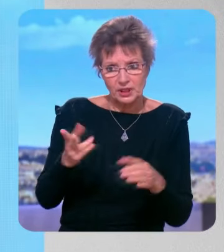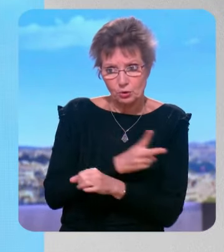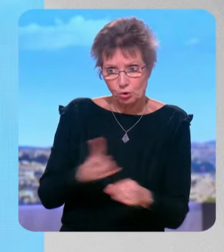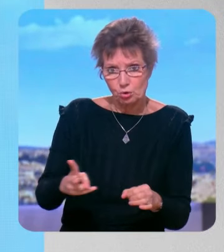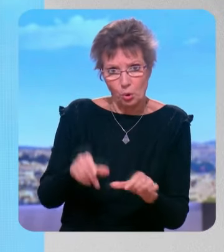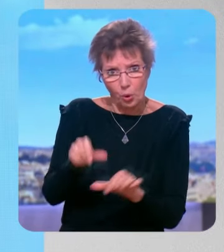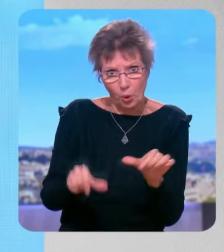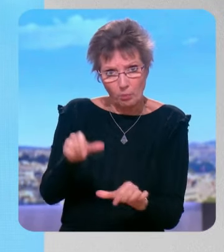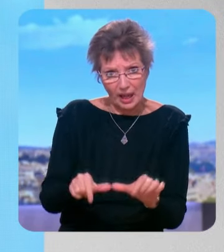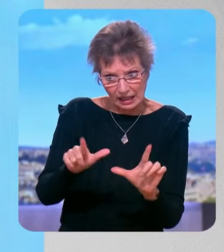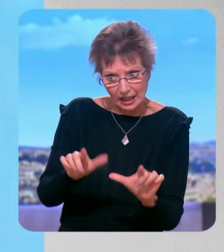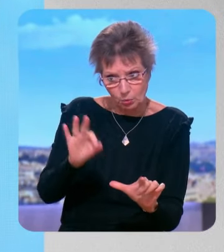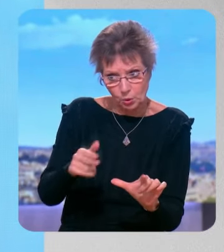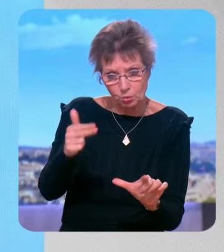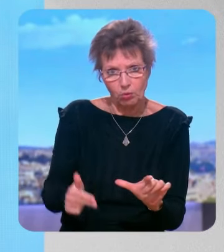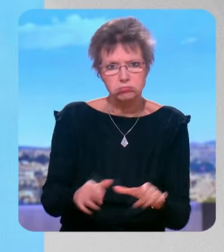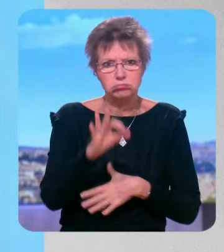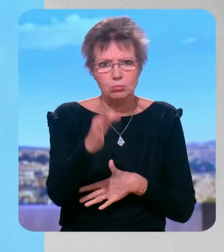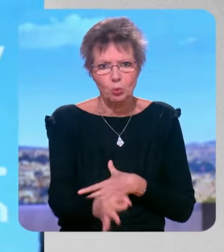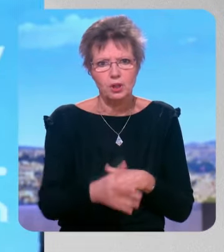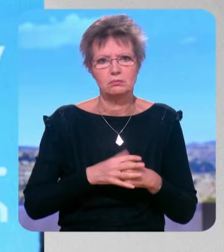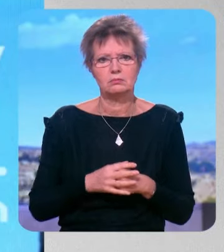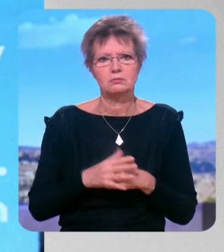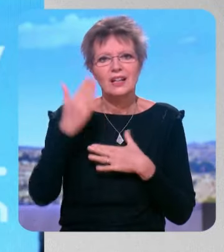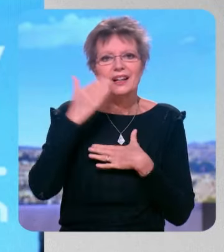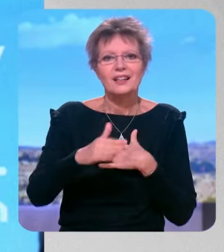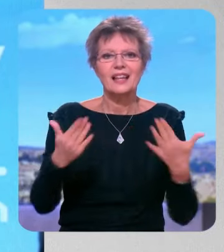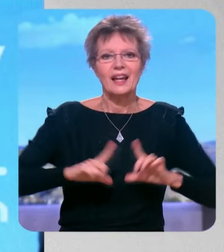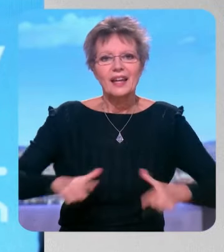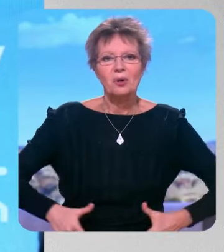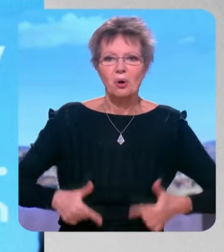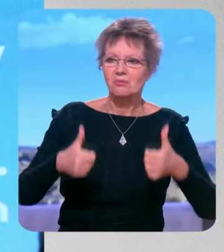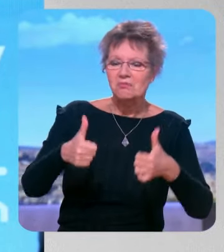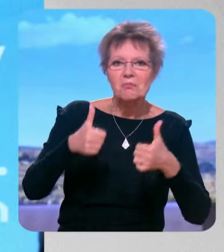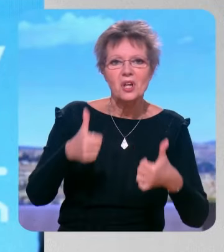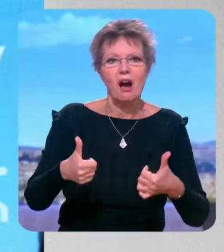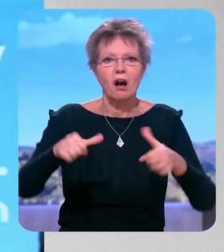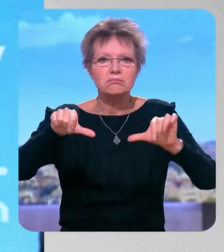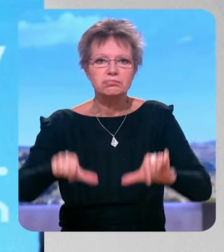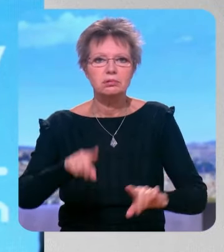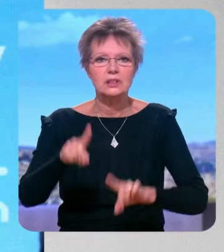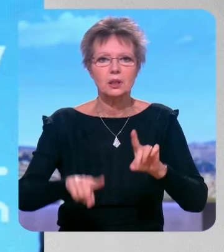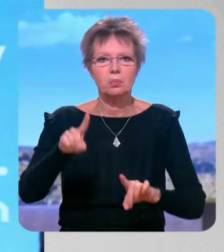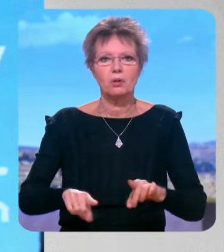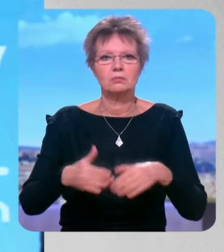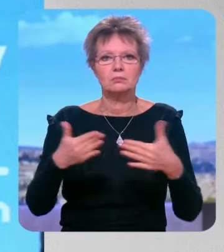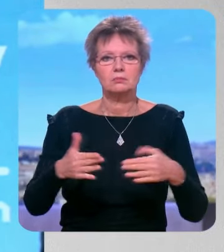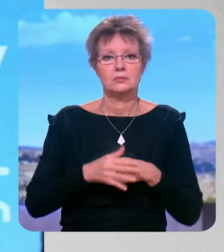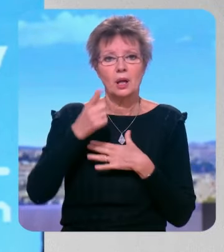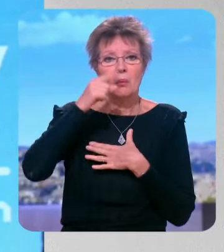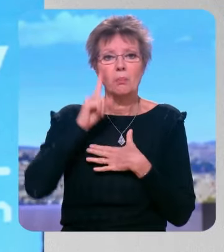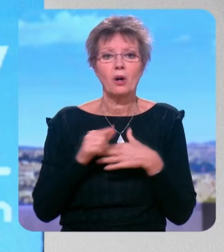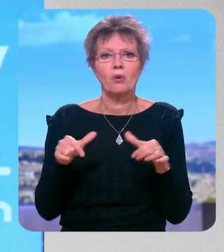pour se faire opérer vous avez de bonnes écoles et de moins bonnes écoles quand vous déménagez que se disent tous les parents